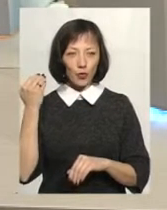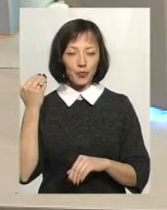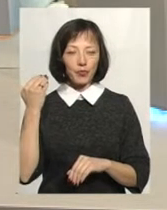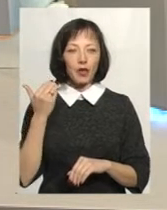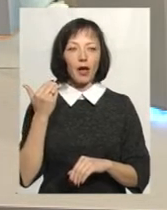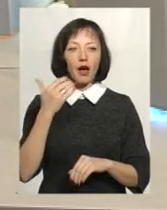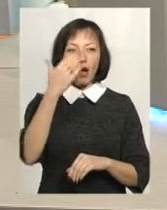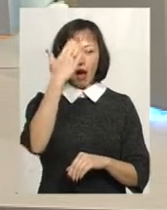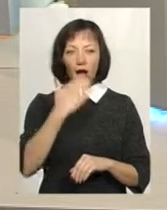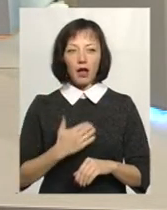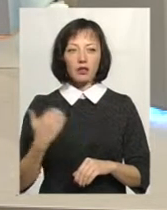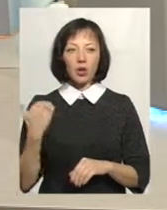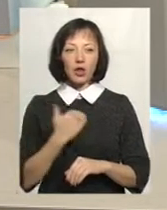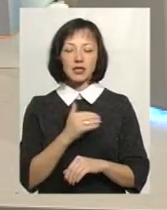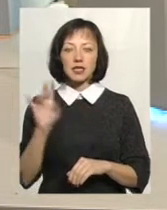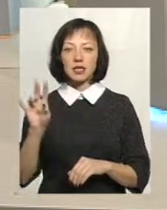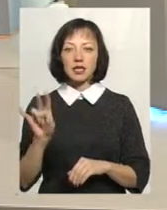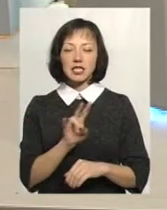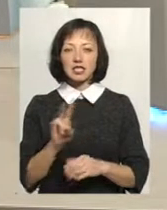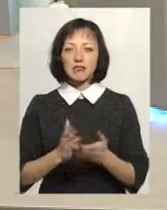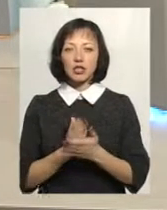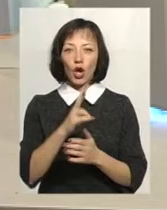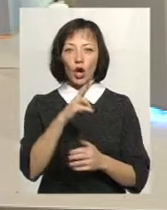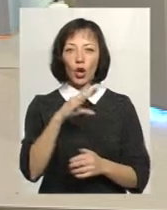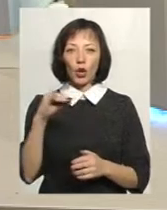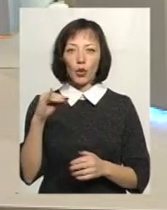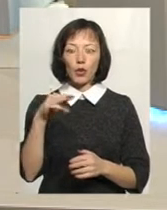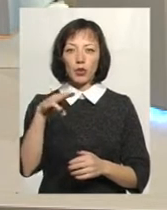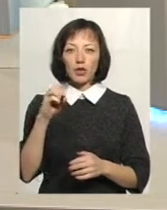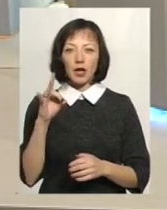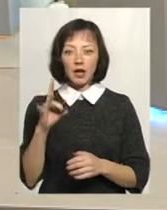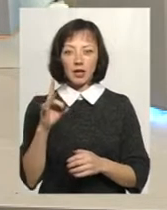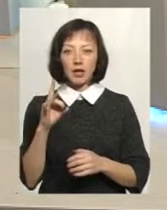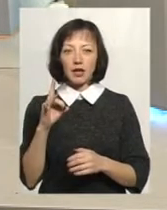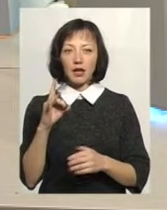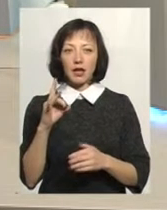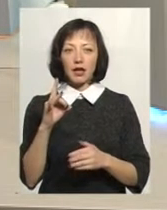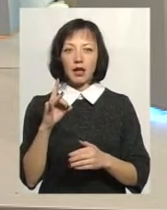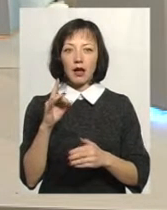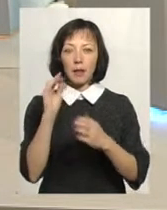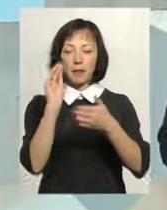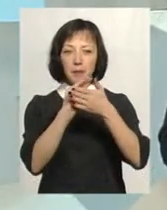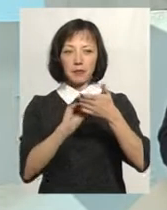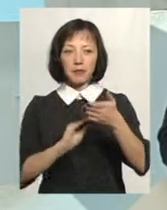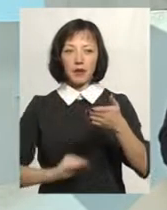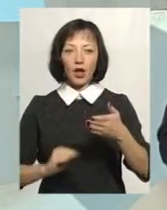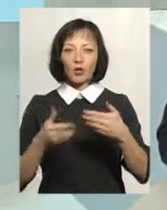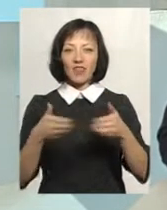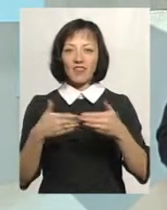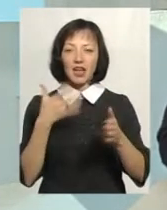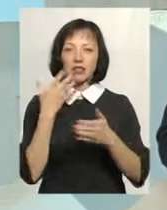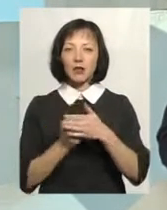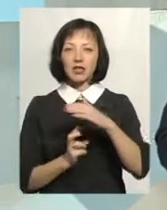католицький священник Мартін Лютер прибив до дверей своєї церкви 95 тез, в яких він виклав